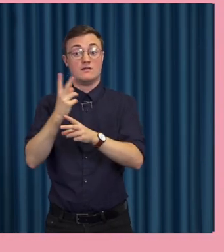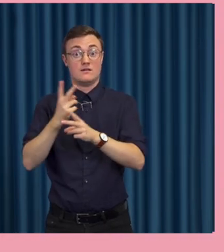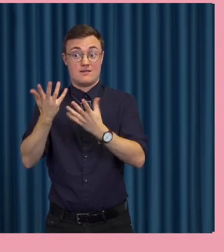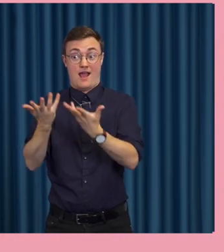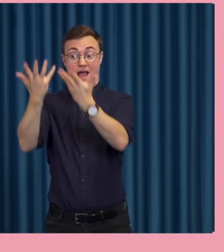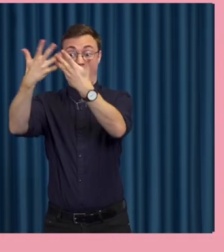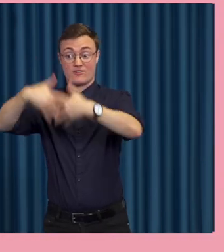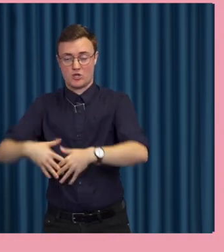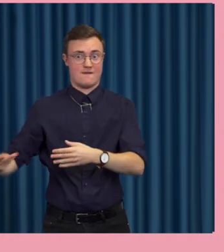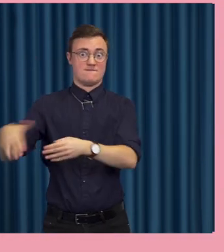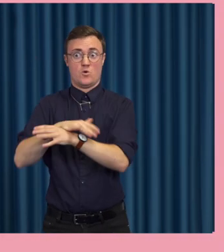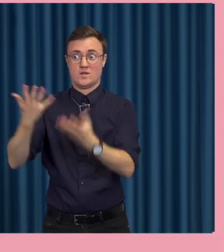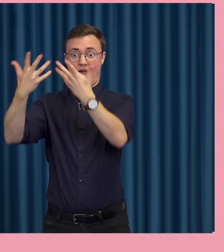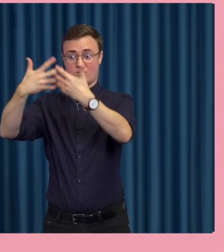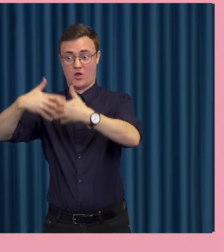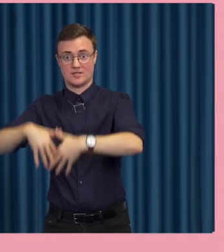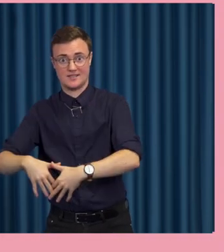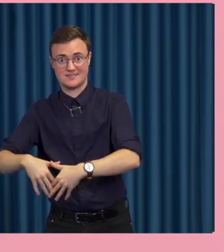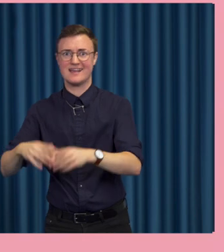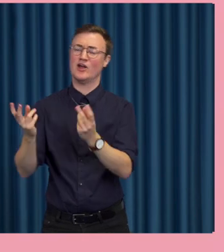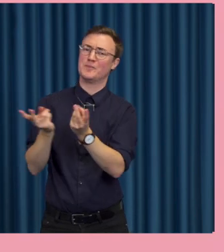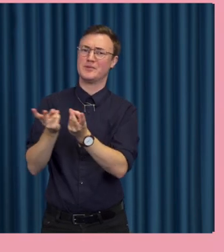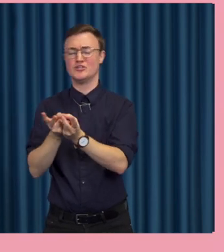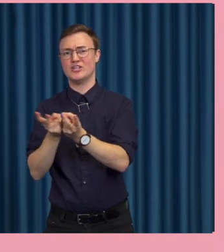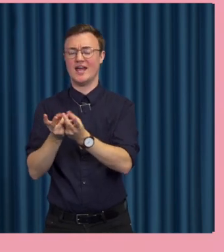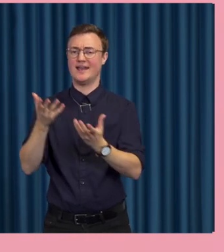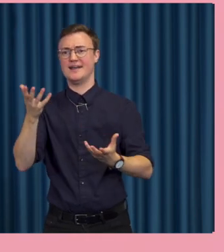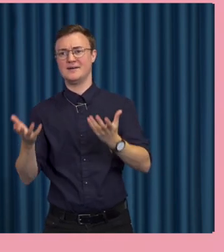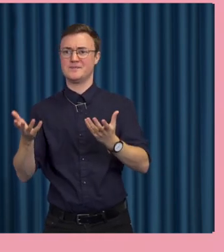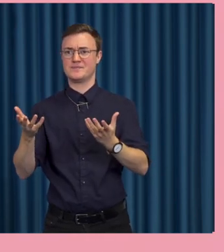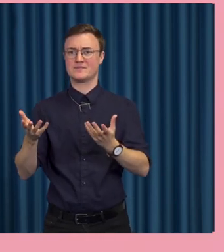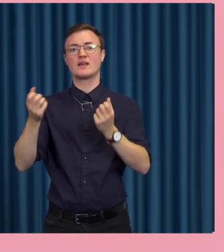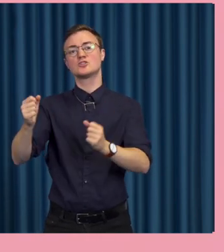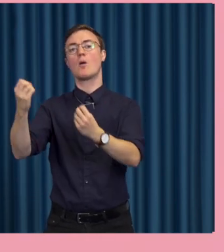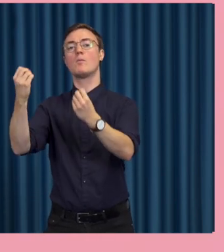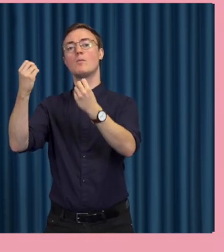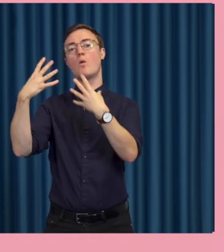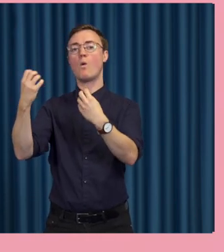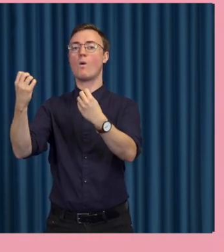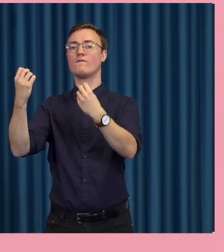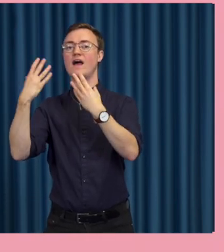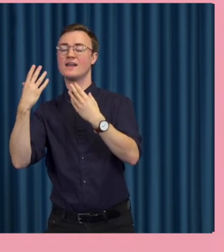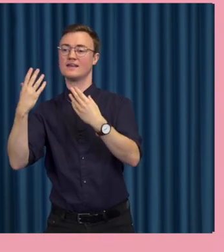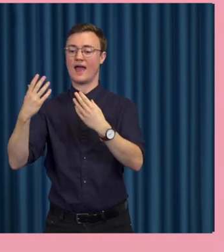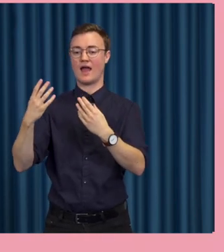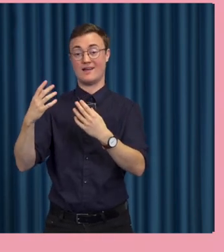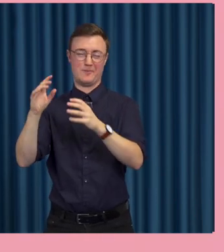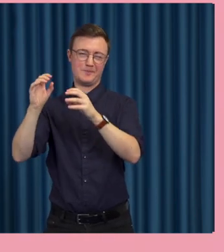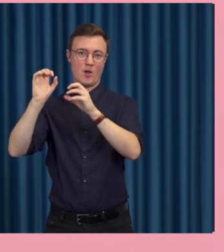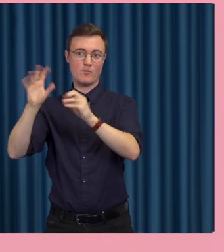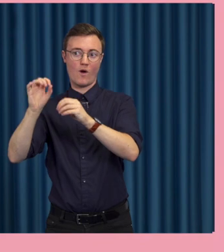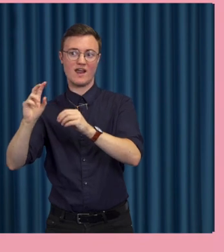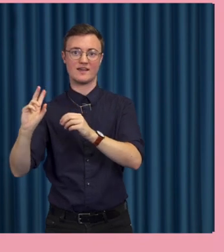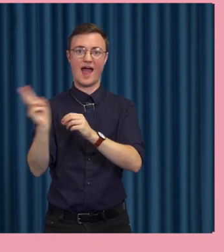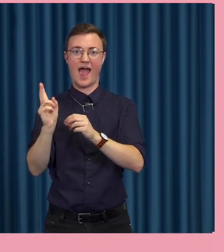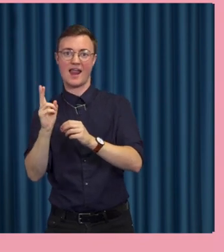automatiserat och ju mer individuellt relevant det är, någonstans blir det ju från att influera, finns det en fin gräns